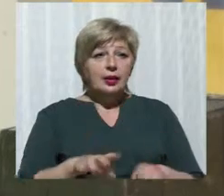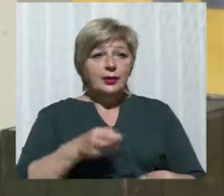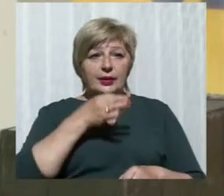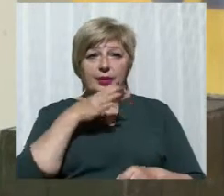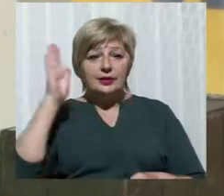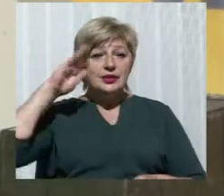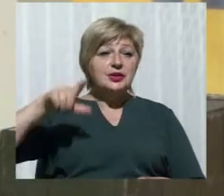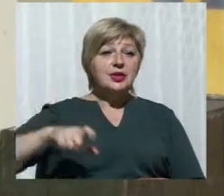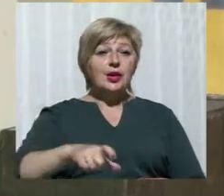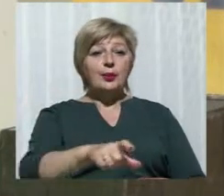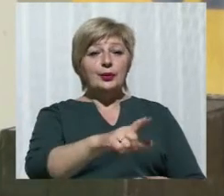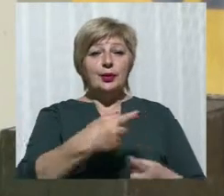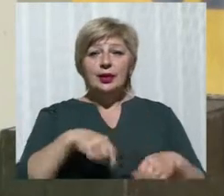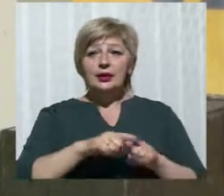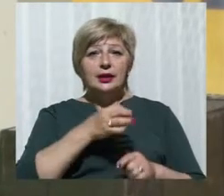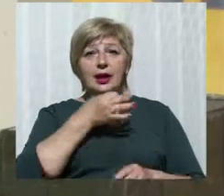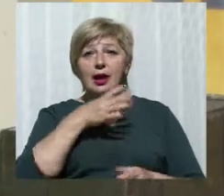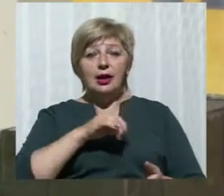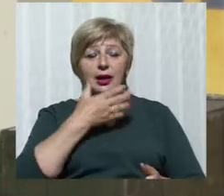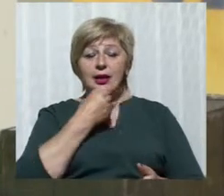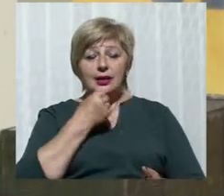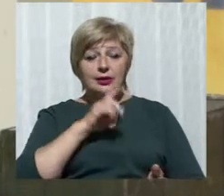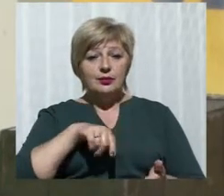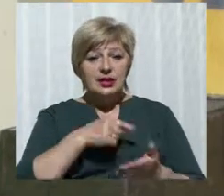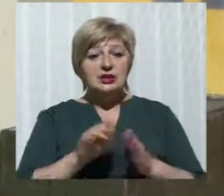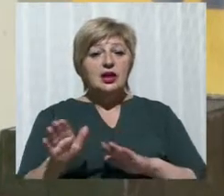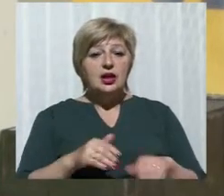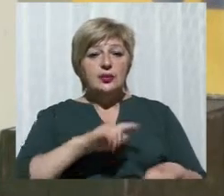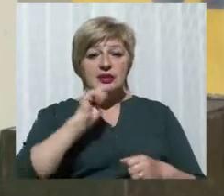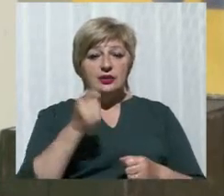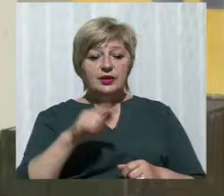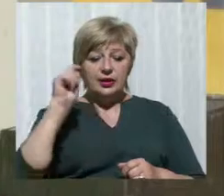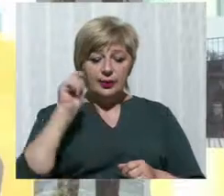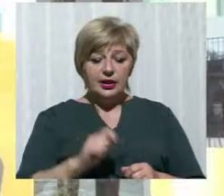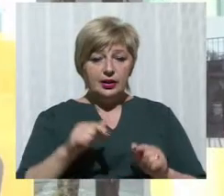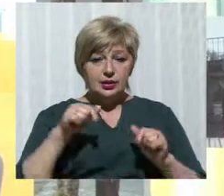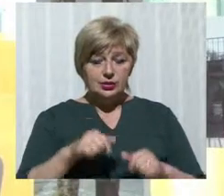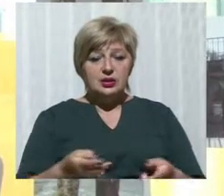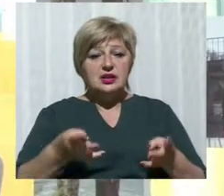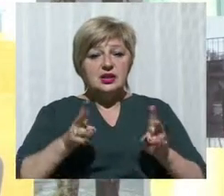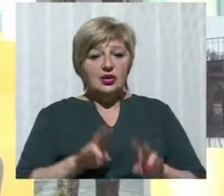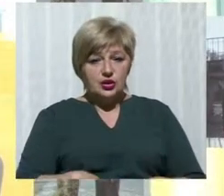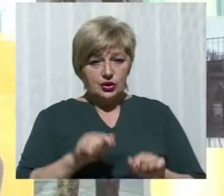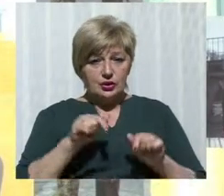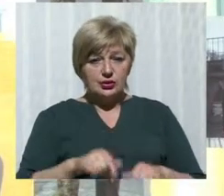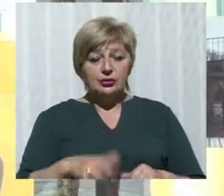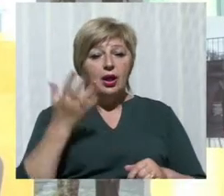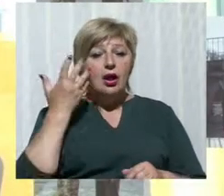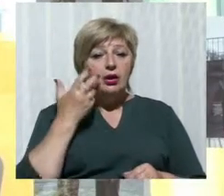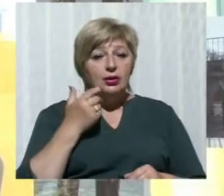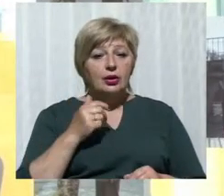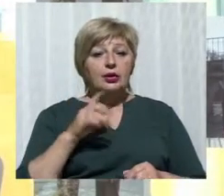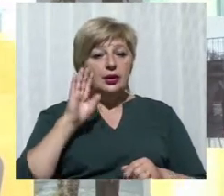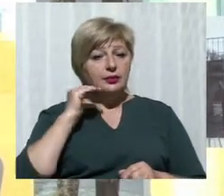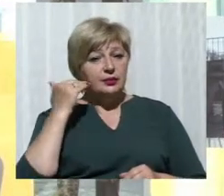таке гарне місто і все. І після війни вона приїхала сюди і залишилася тут». Коли Валентині Андріївні запропонували